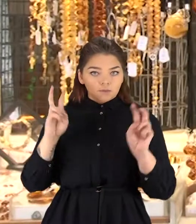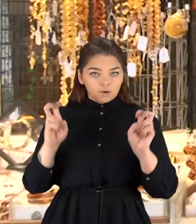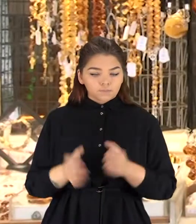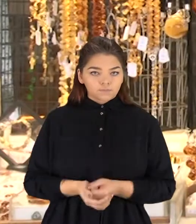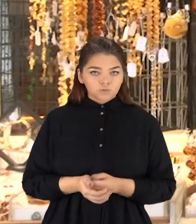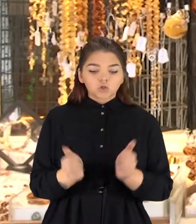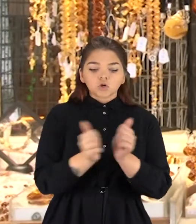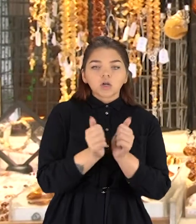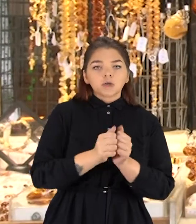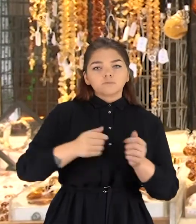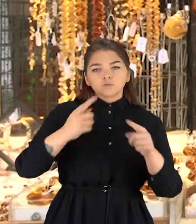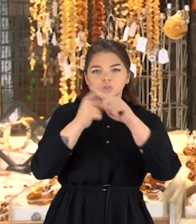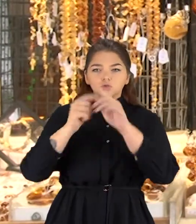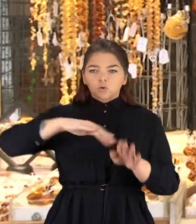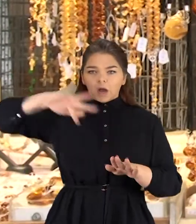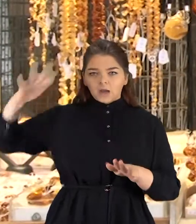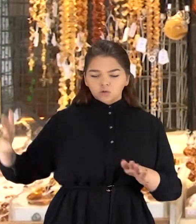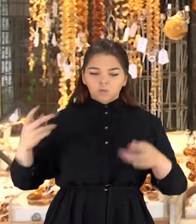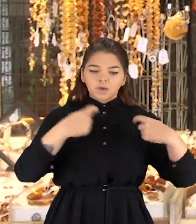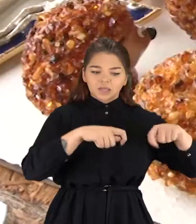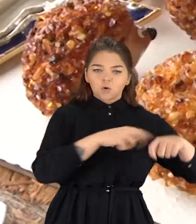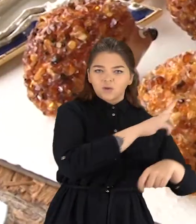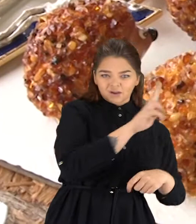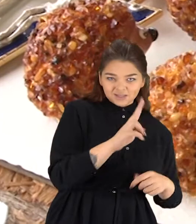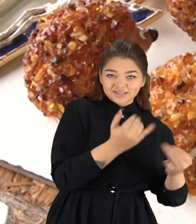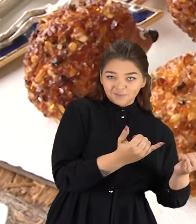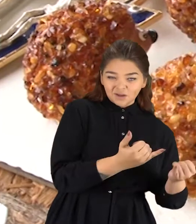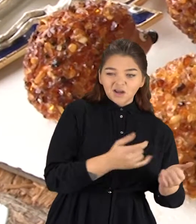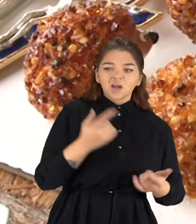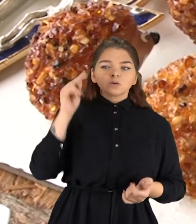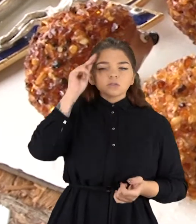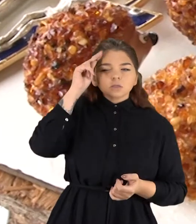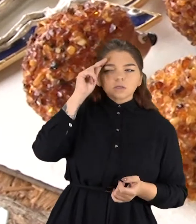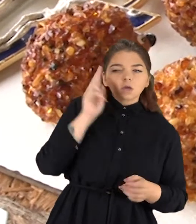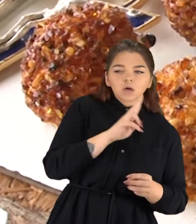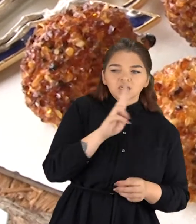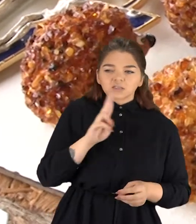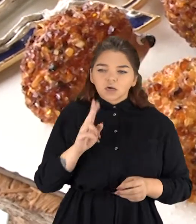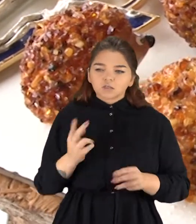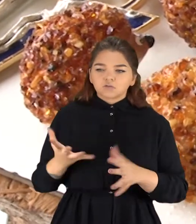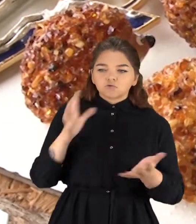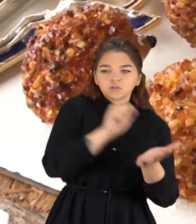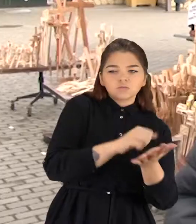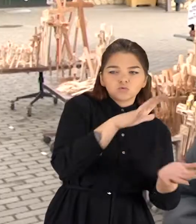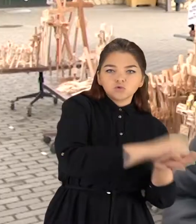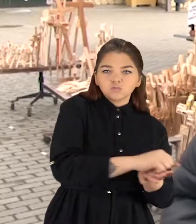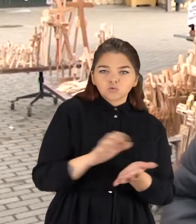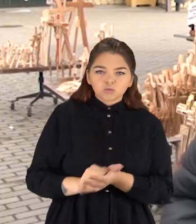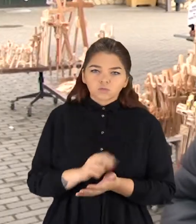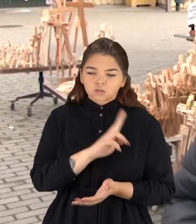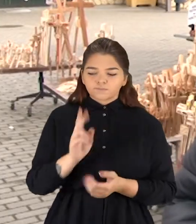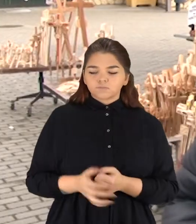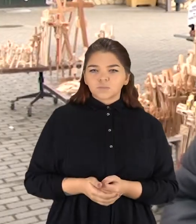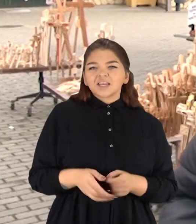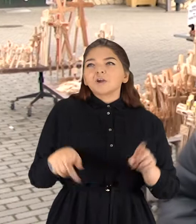Prie kryžių kalno dabar prekėjaujanti žmonėsi tarinėja, kad jau sumanyta ir sutarta, kas vietoje jau čia pildysis kišenės. Gandų